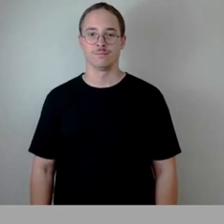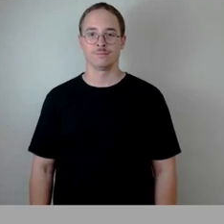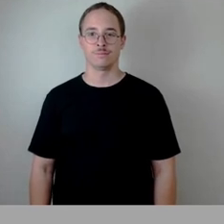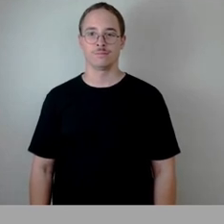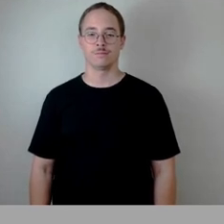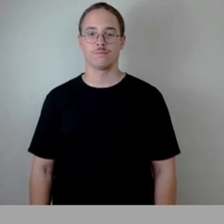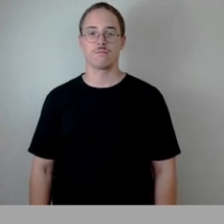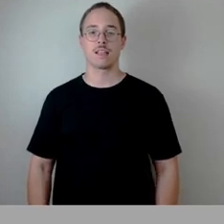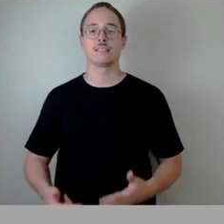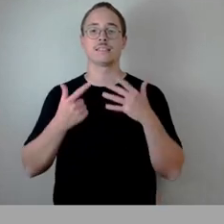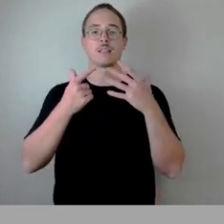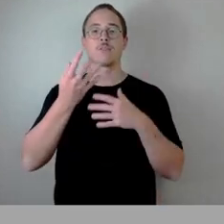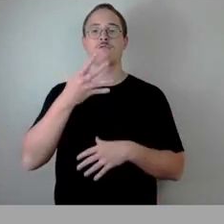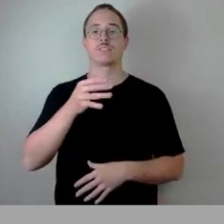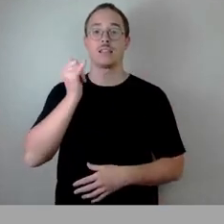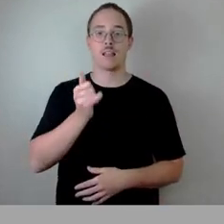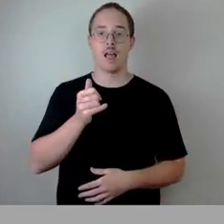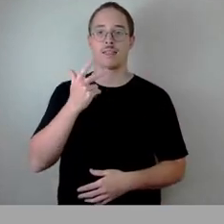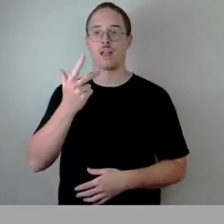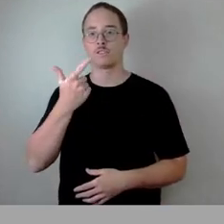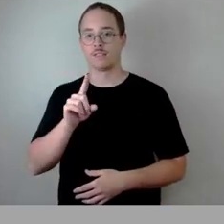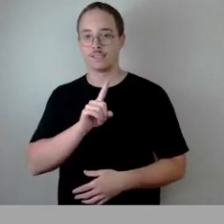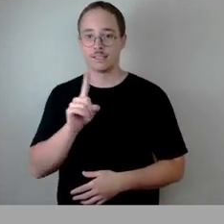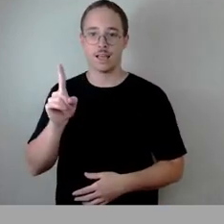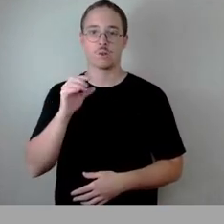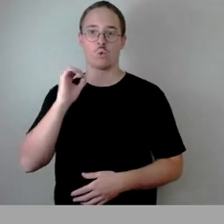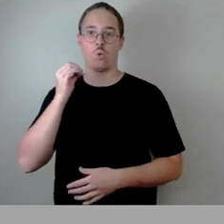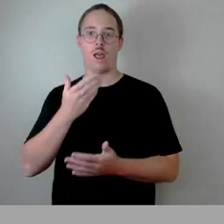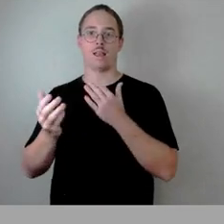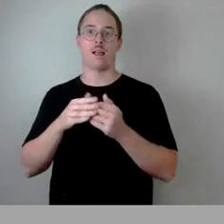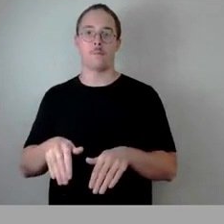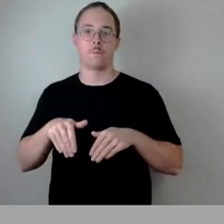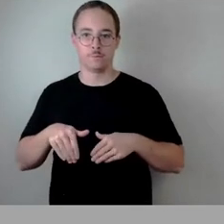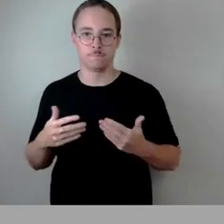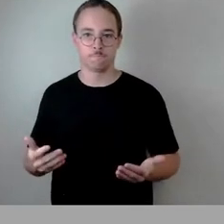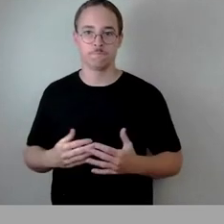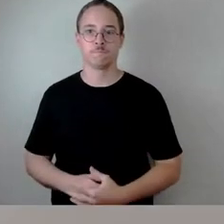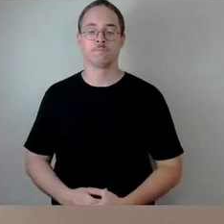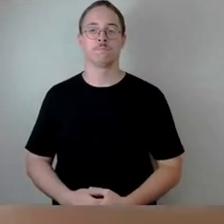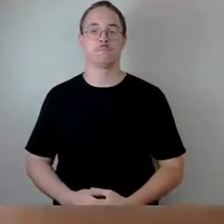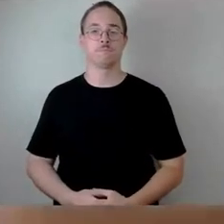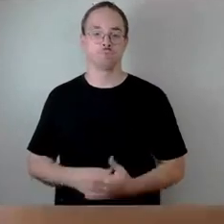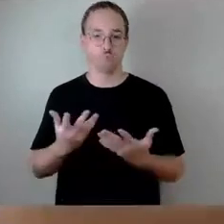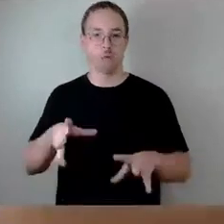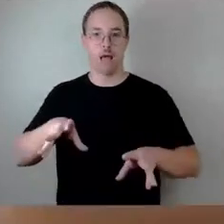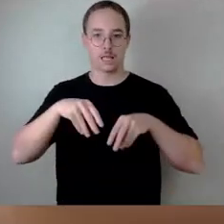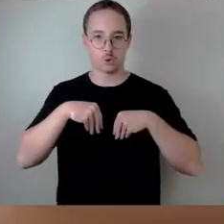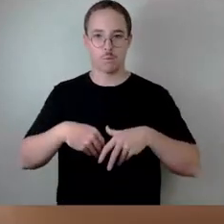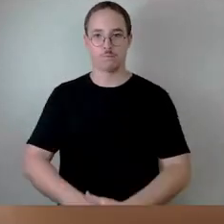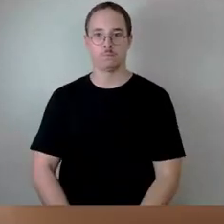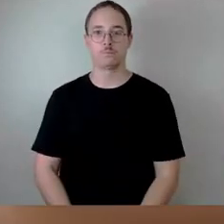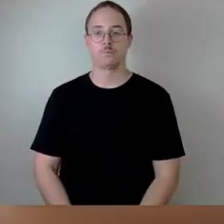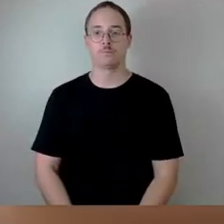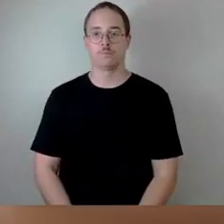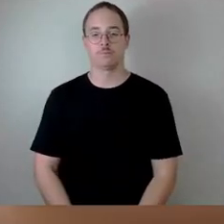47, ja, 23, nein, keine Enthaltung, damit so angenommen. Und jetzt kommen wir zum